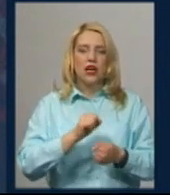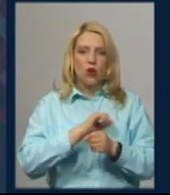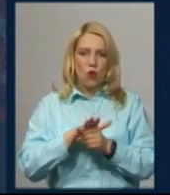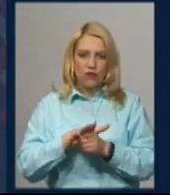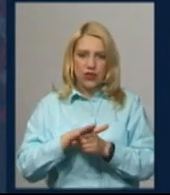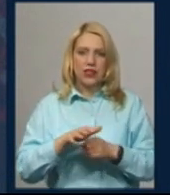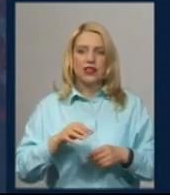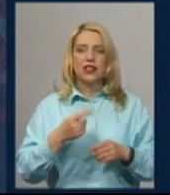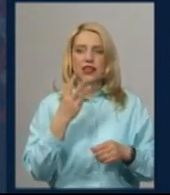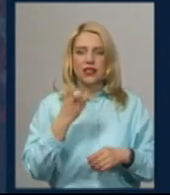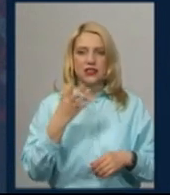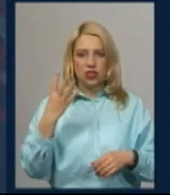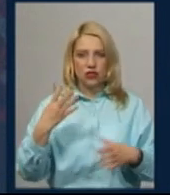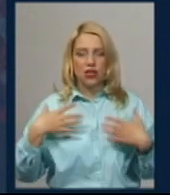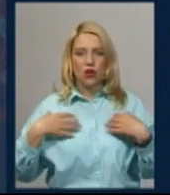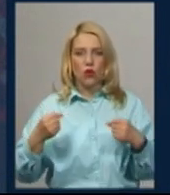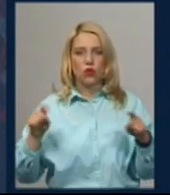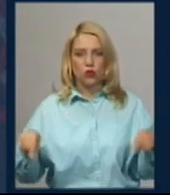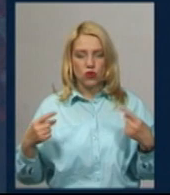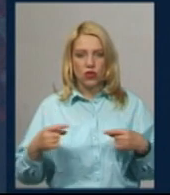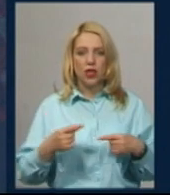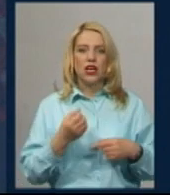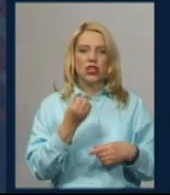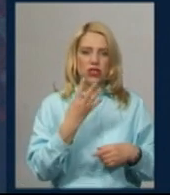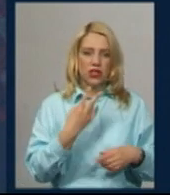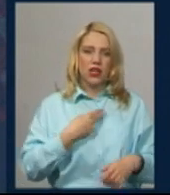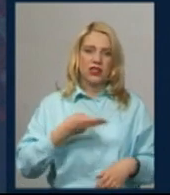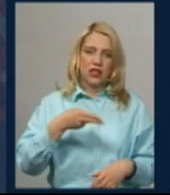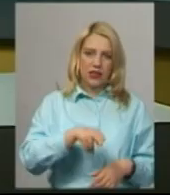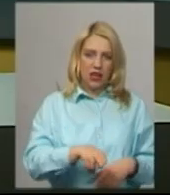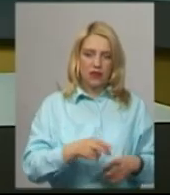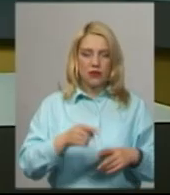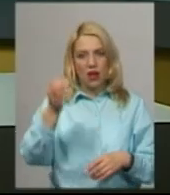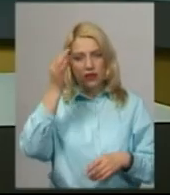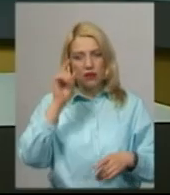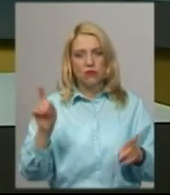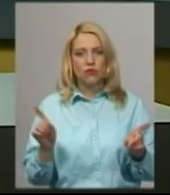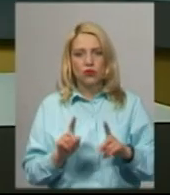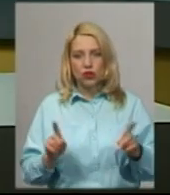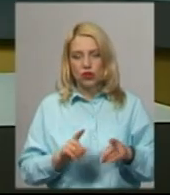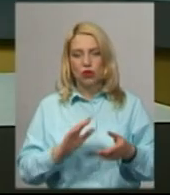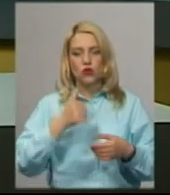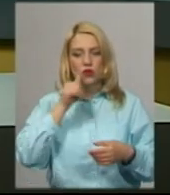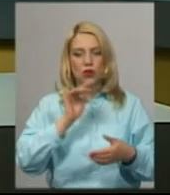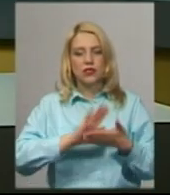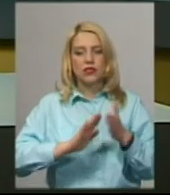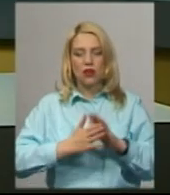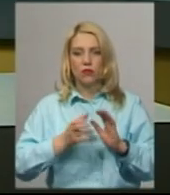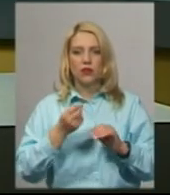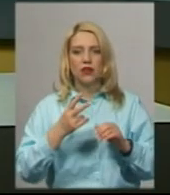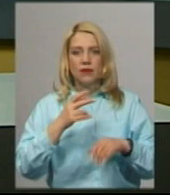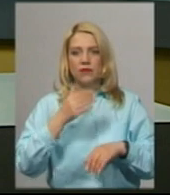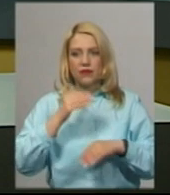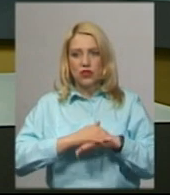344 особи одужало, 14 летальних випадків. Нагадаємо, вчора станом на цю годину на Хмельниччині було лабораторно